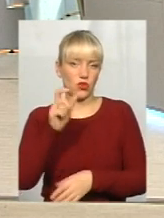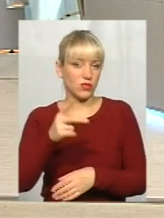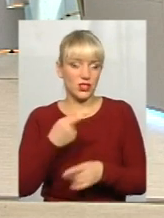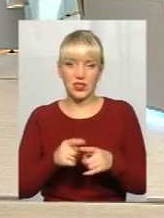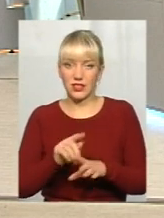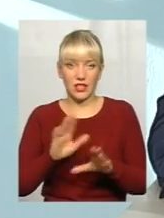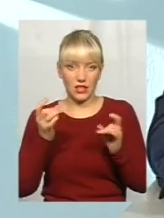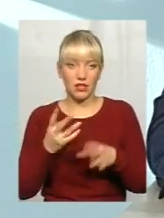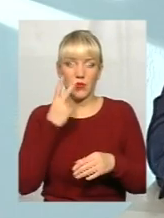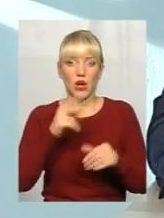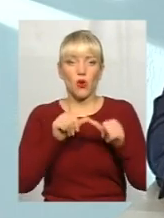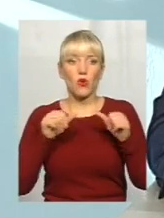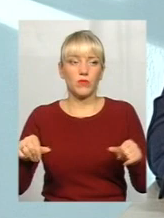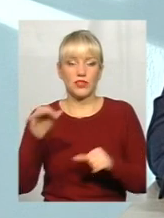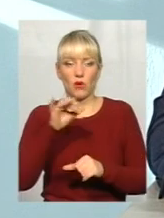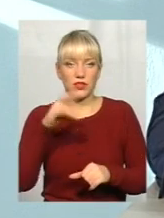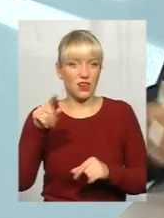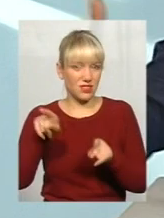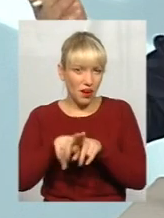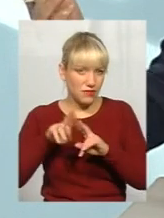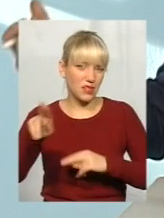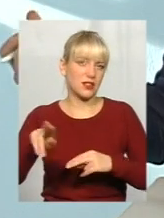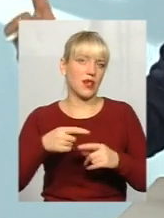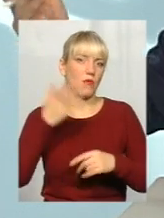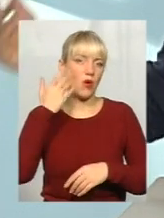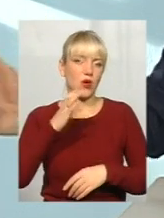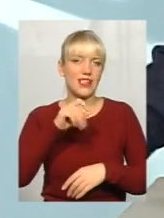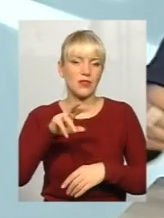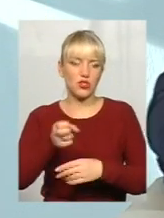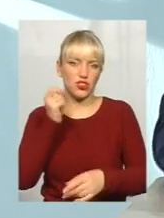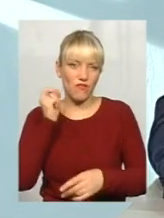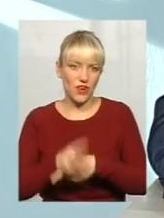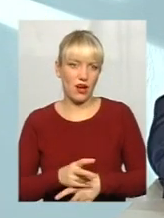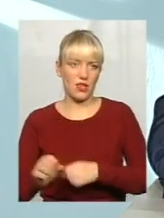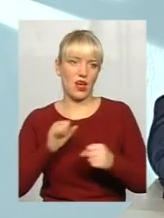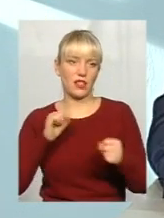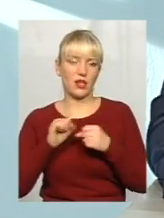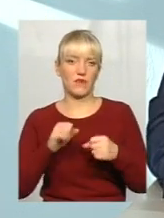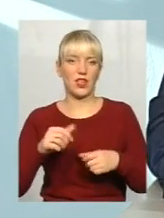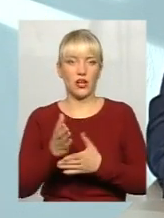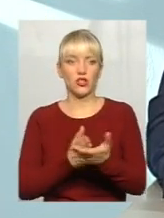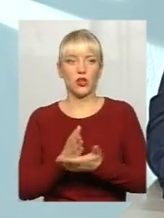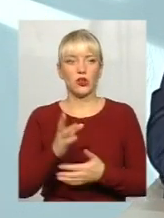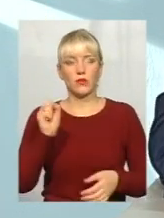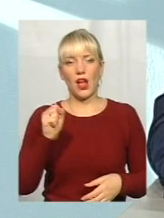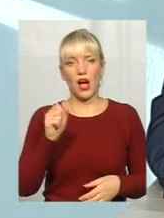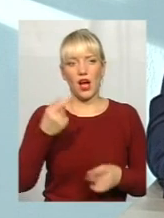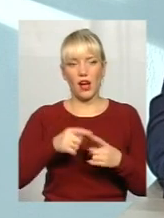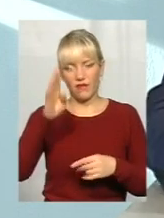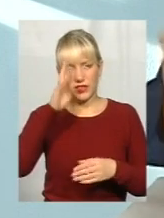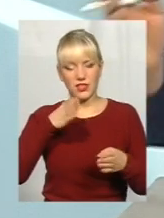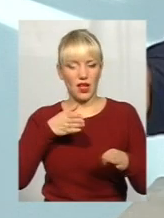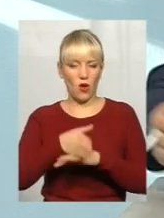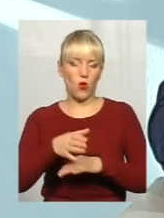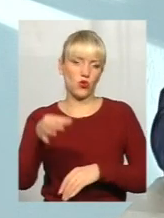подивіться комісії обласної ради, а не то саме відбувається. Коли Семчишин виганяє керівника служби, а він заходить в